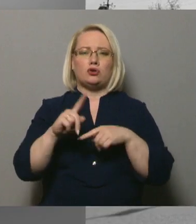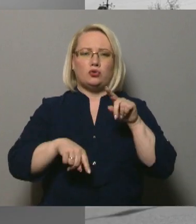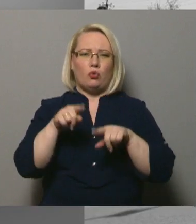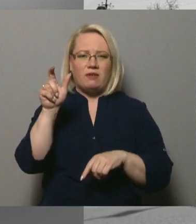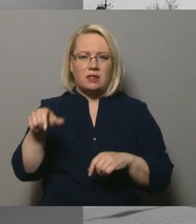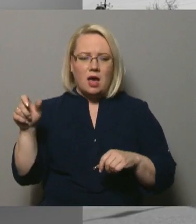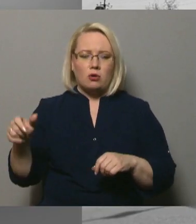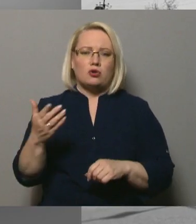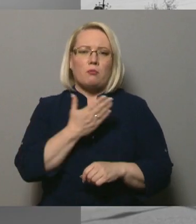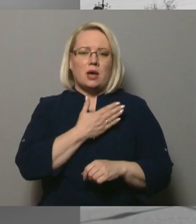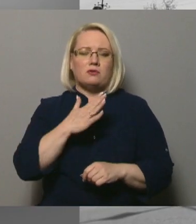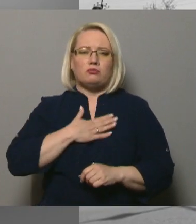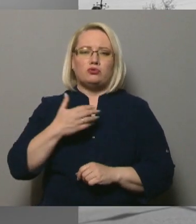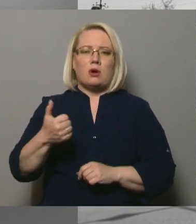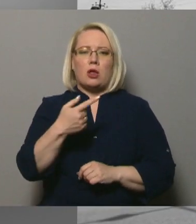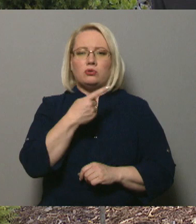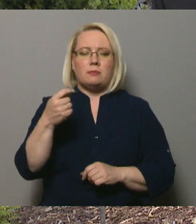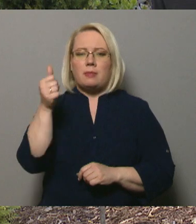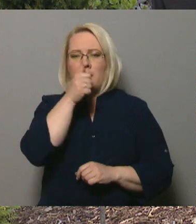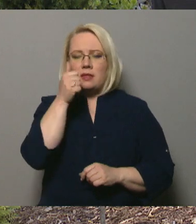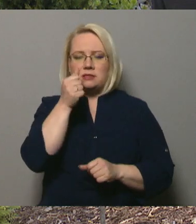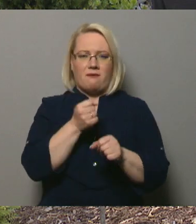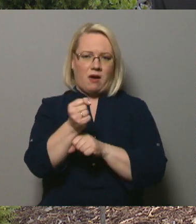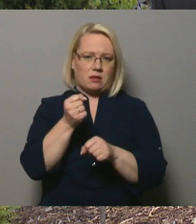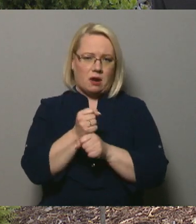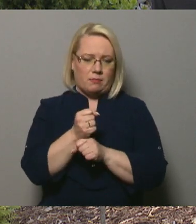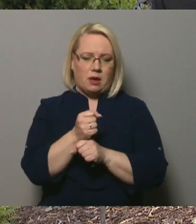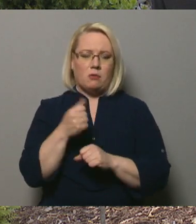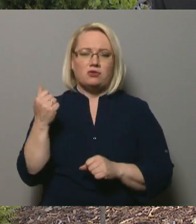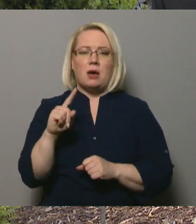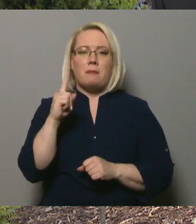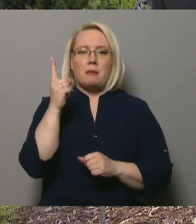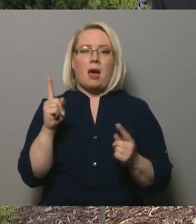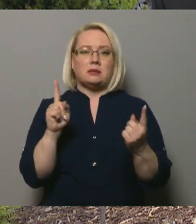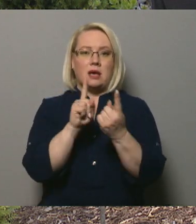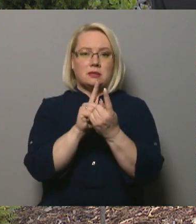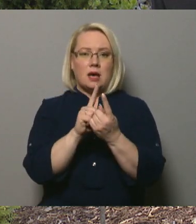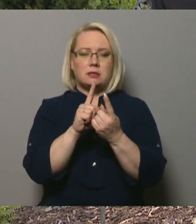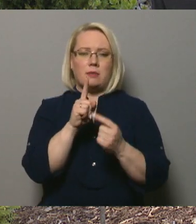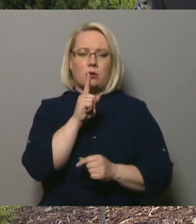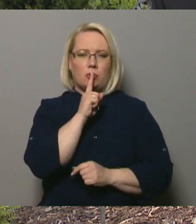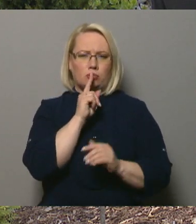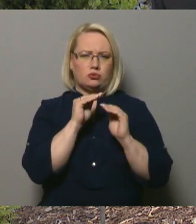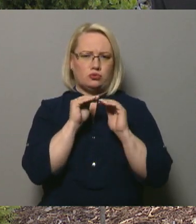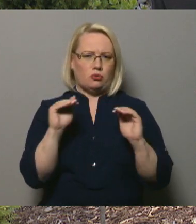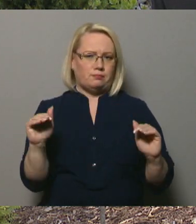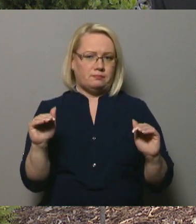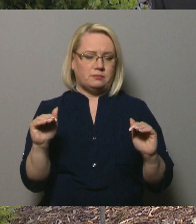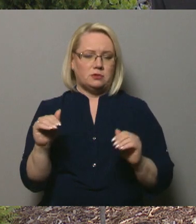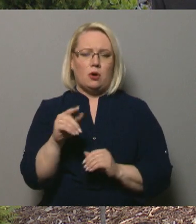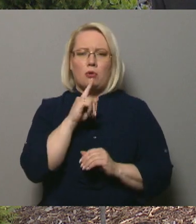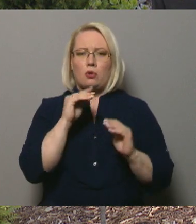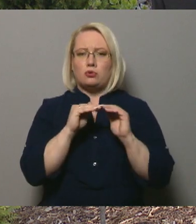mūsu gadsimtam neticam vardarbību. Pirmā šī tas aizkārsmi ir klusums. Klusums un